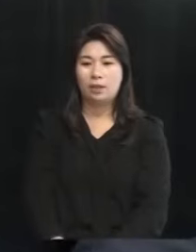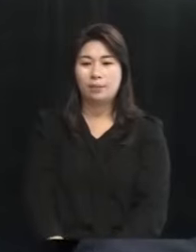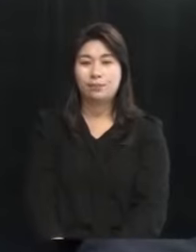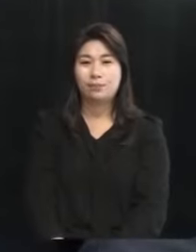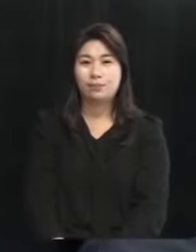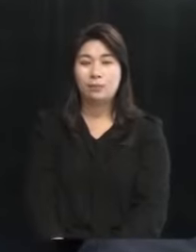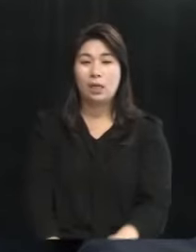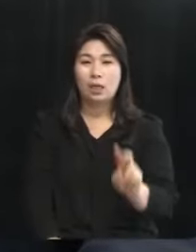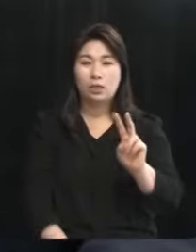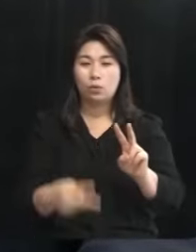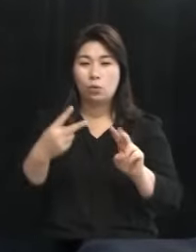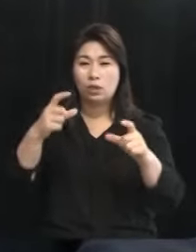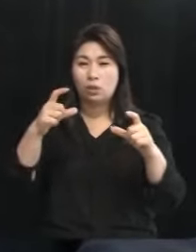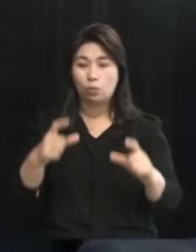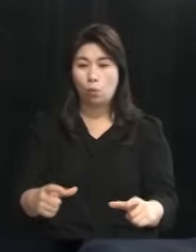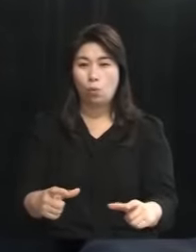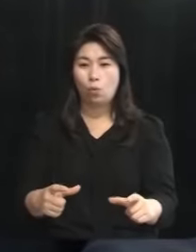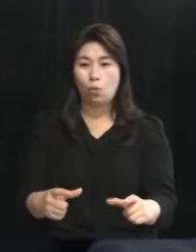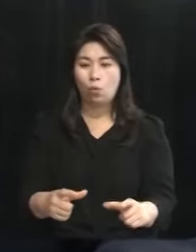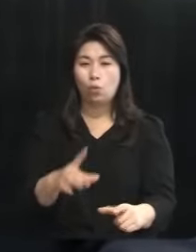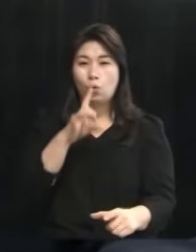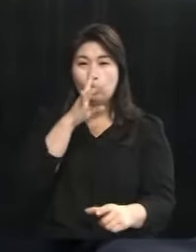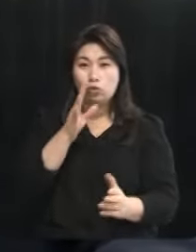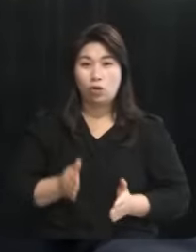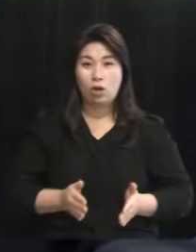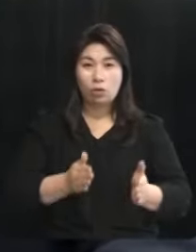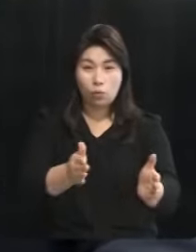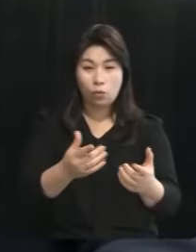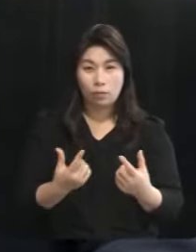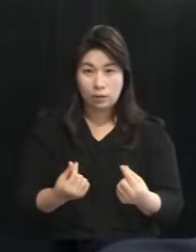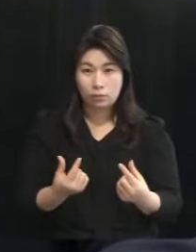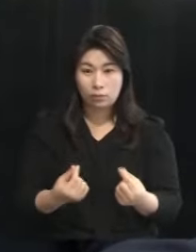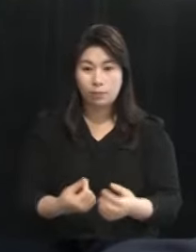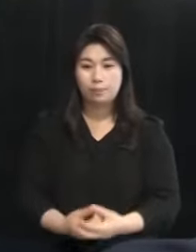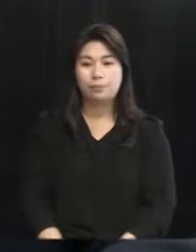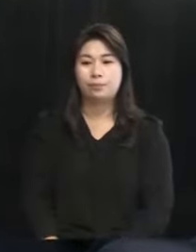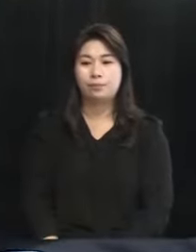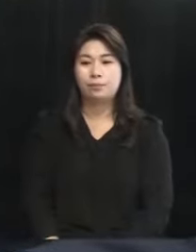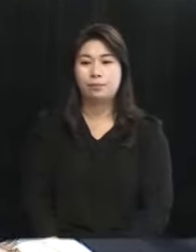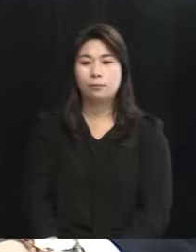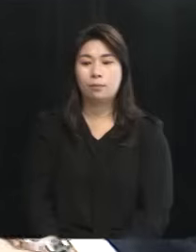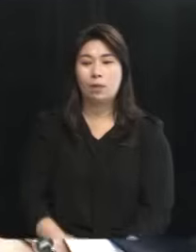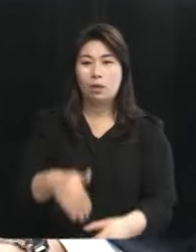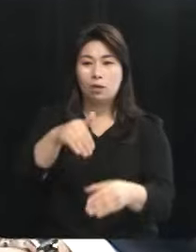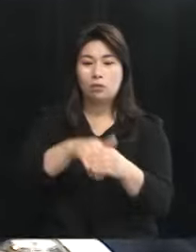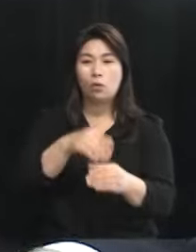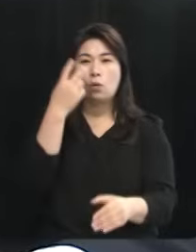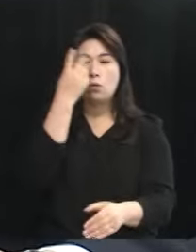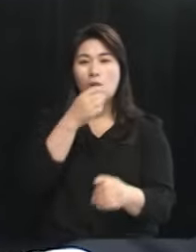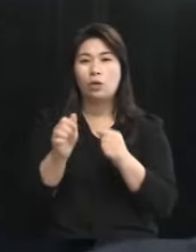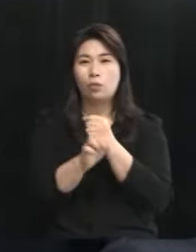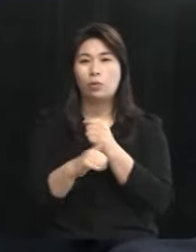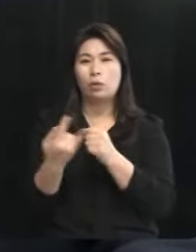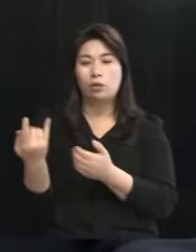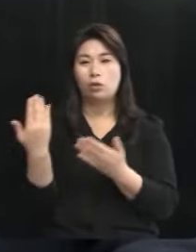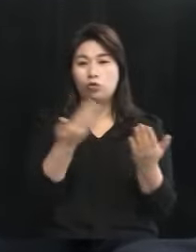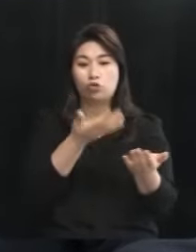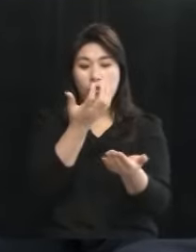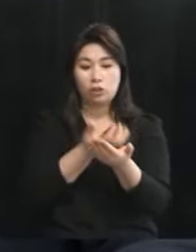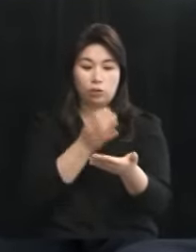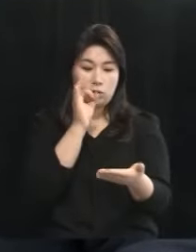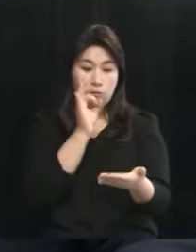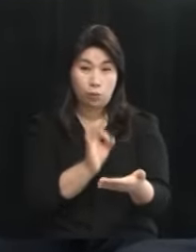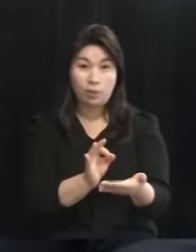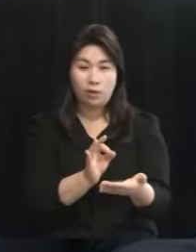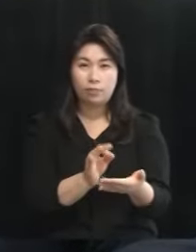2도 2동의 중앙로죠 그쪽의 소재지가 선관위에 김한규 후보가 제출한 자료에 의하면